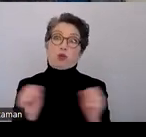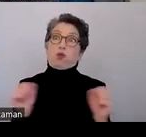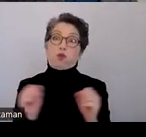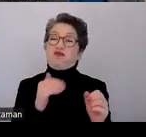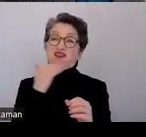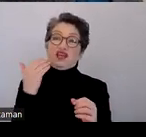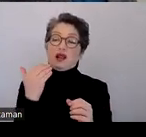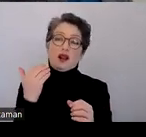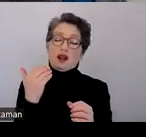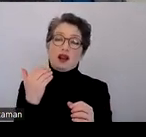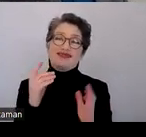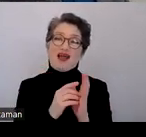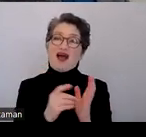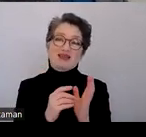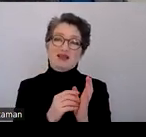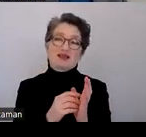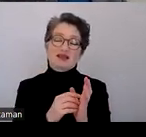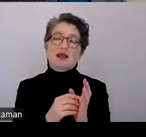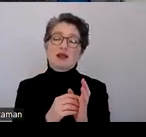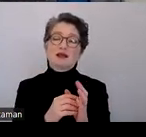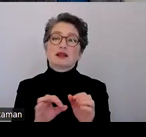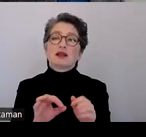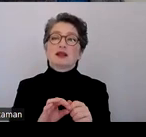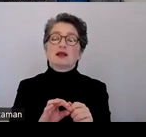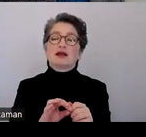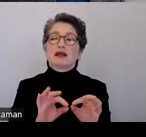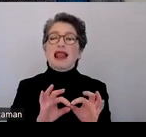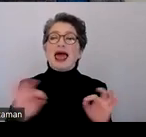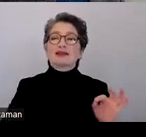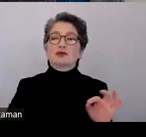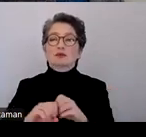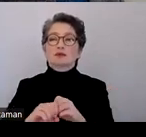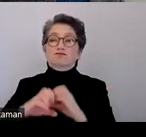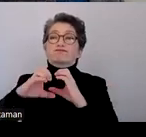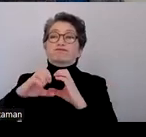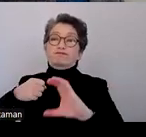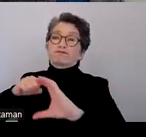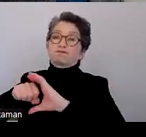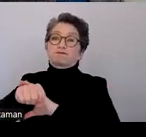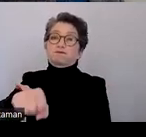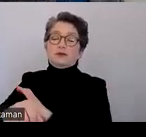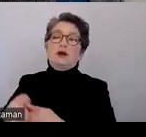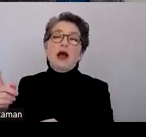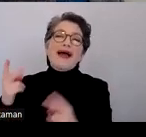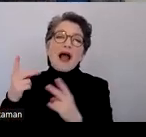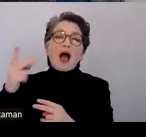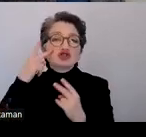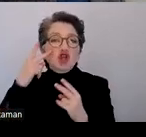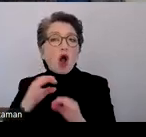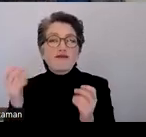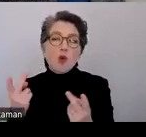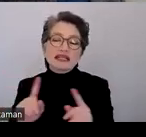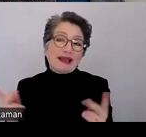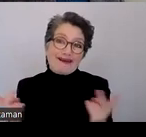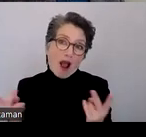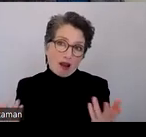Bits über die Leitung, ob das nun überhaupt angesehen wird oder nicht. Ich kann